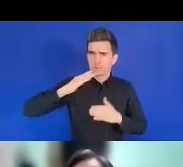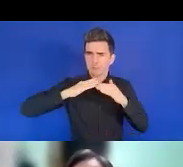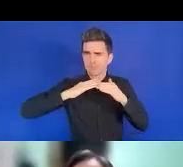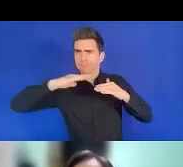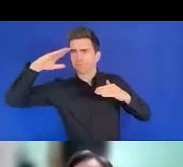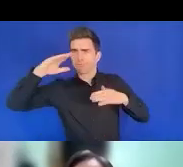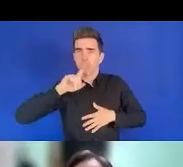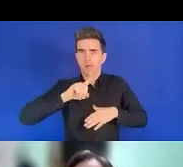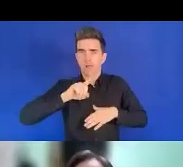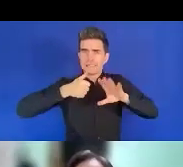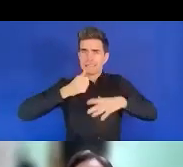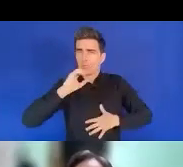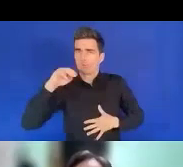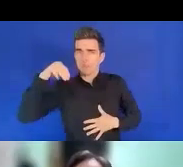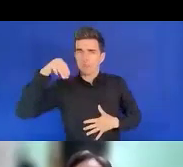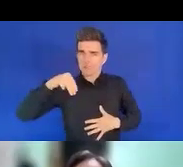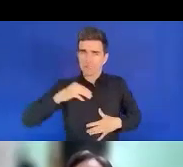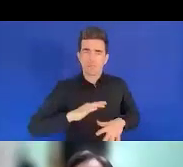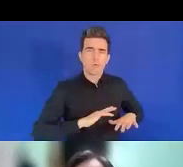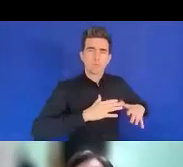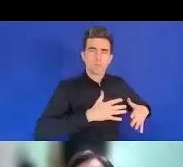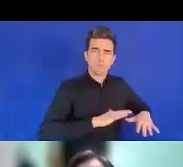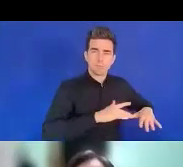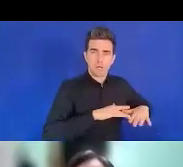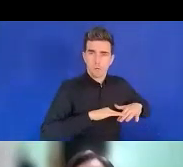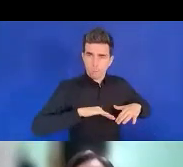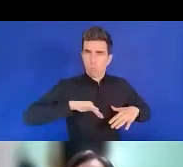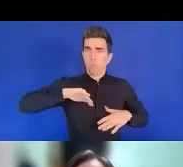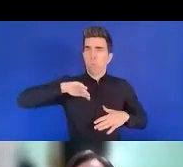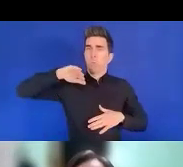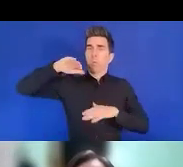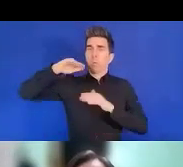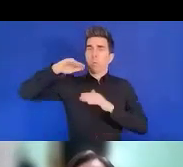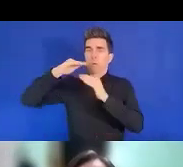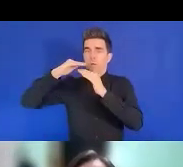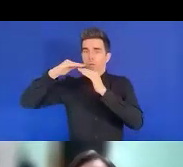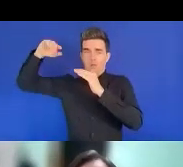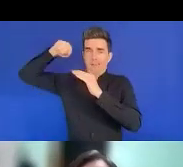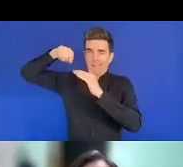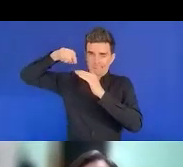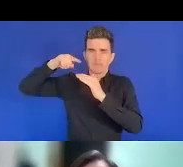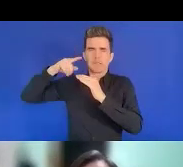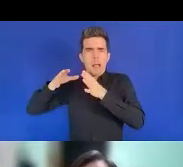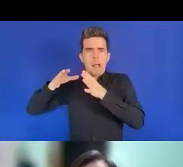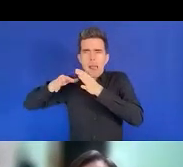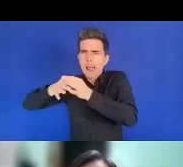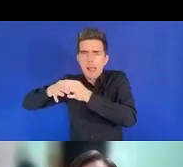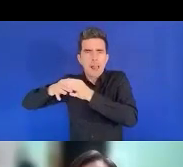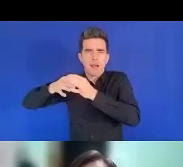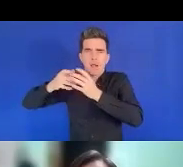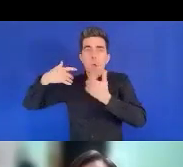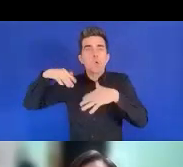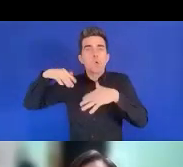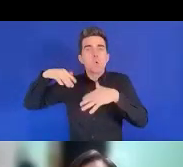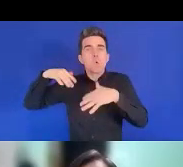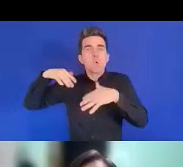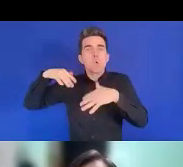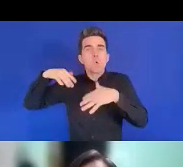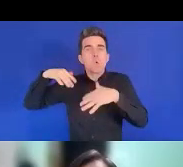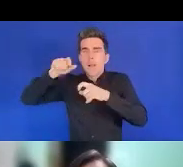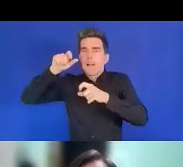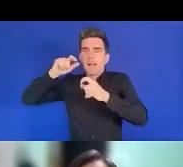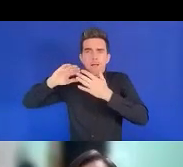Baguio est une ville qui s'étend sur une superficie de 57,6 km² avec une population